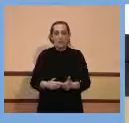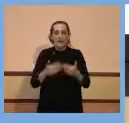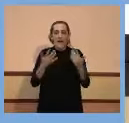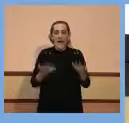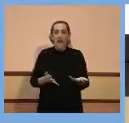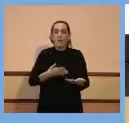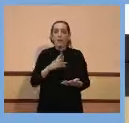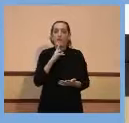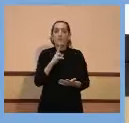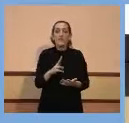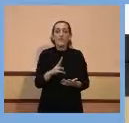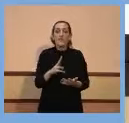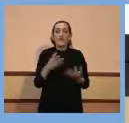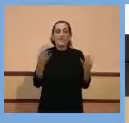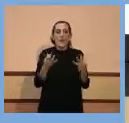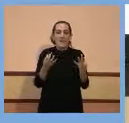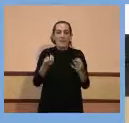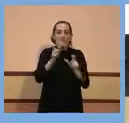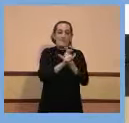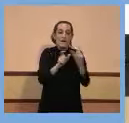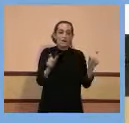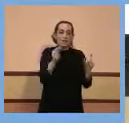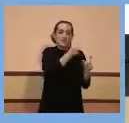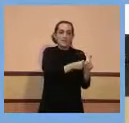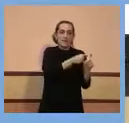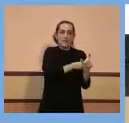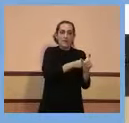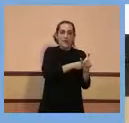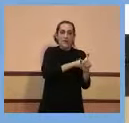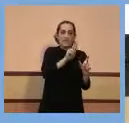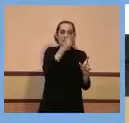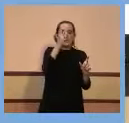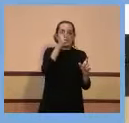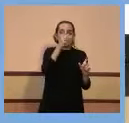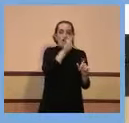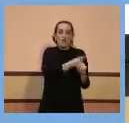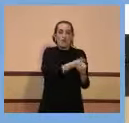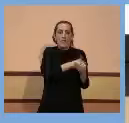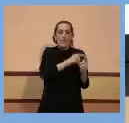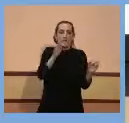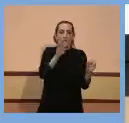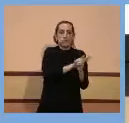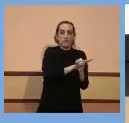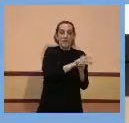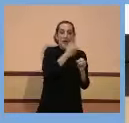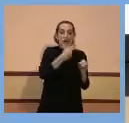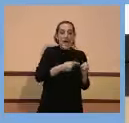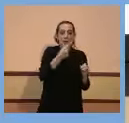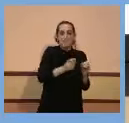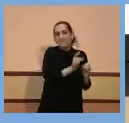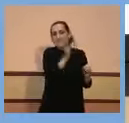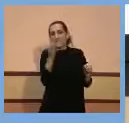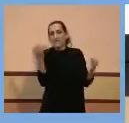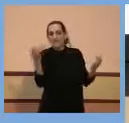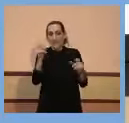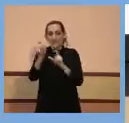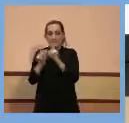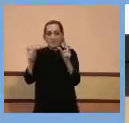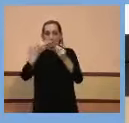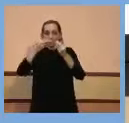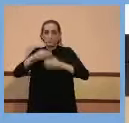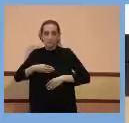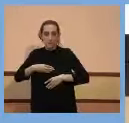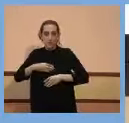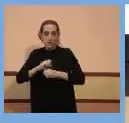més vacunats amb dues dosis que infectats. I a vegades, en algun moment, la pròpia ministra ens ha parlat d'un punt d'inflexió. Aquest no és cap punt d